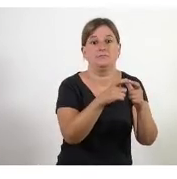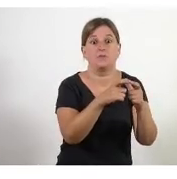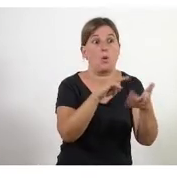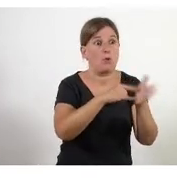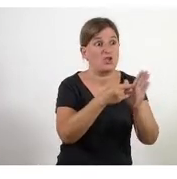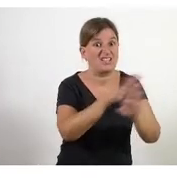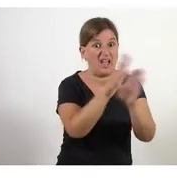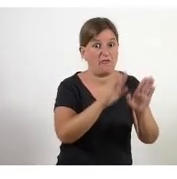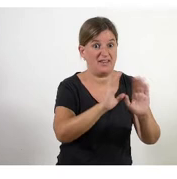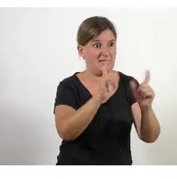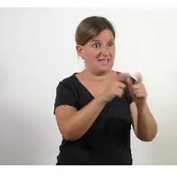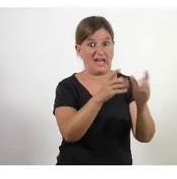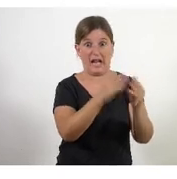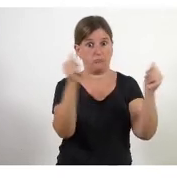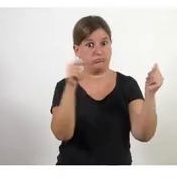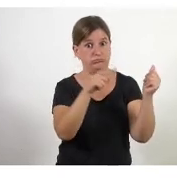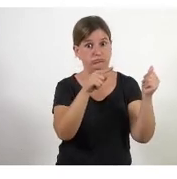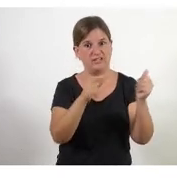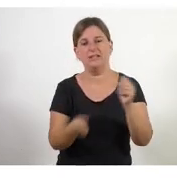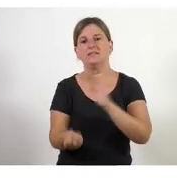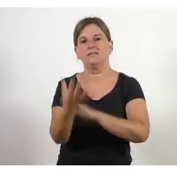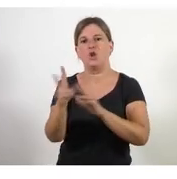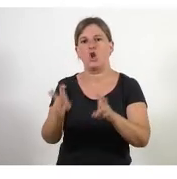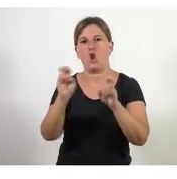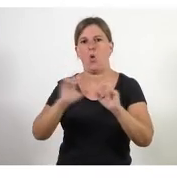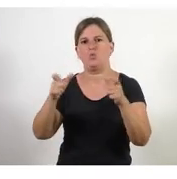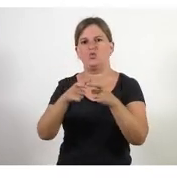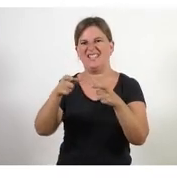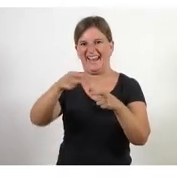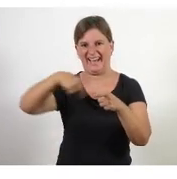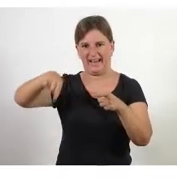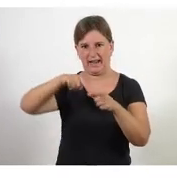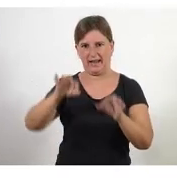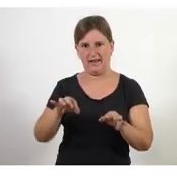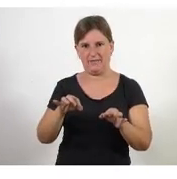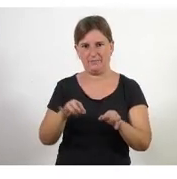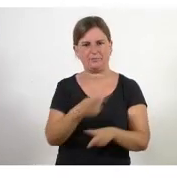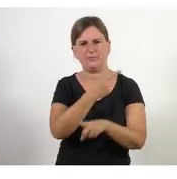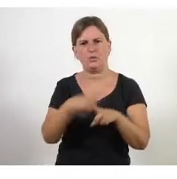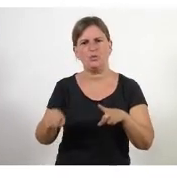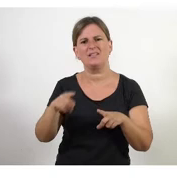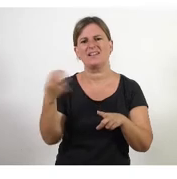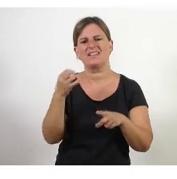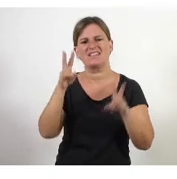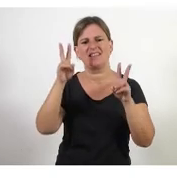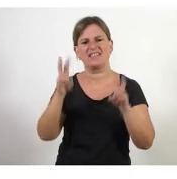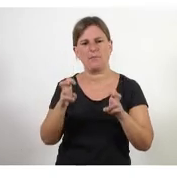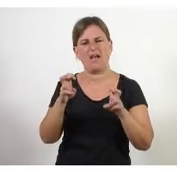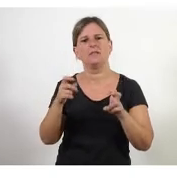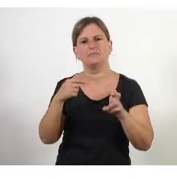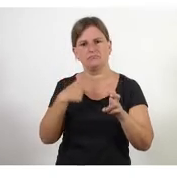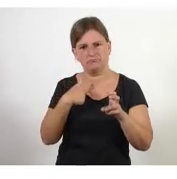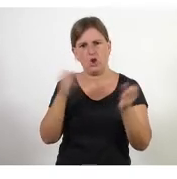dilueix i desapareix i es genera un altre cercle l'altra regla sociocràtica és el consentiment i aquesta és